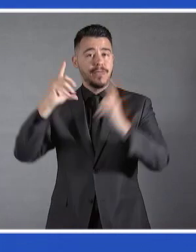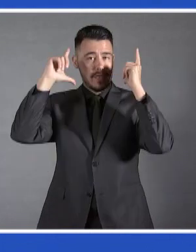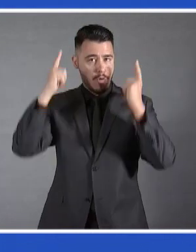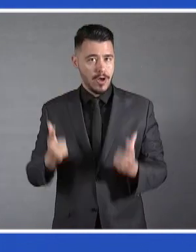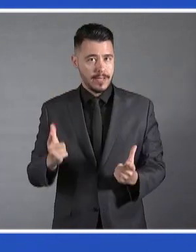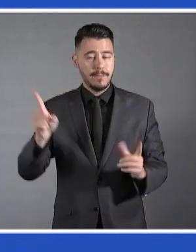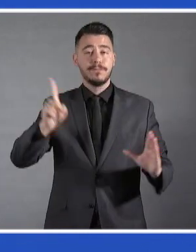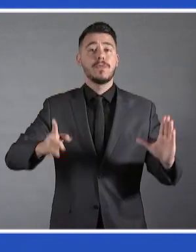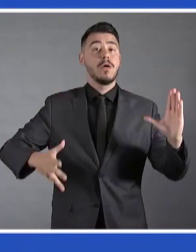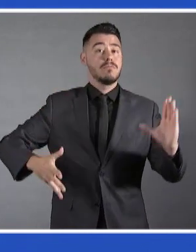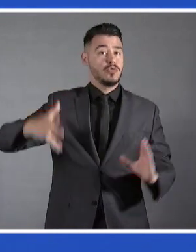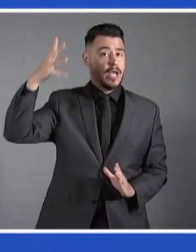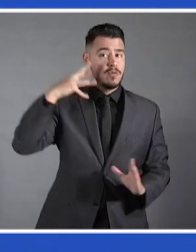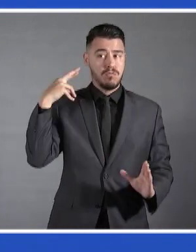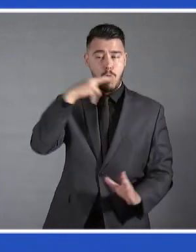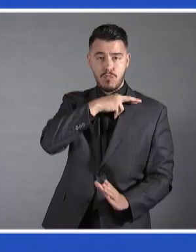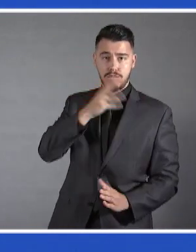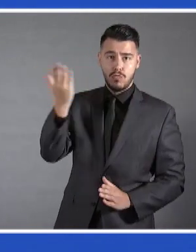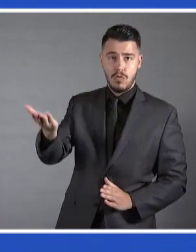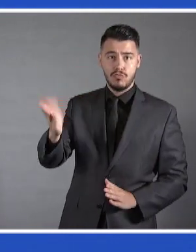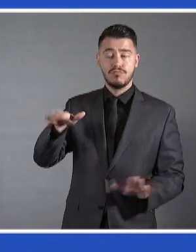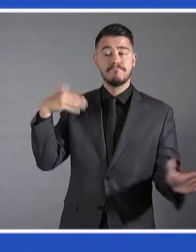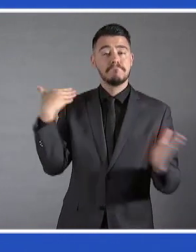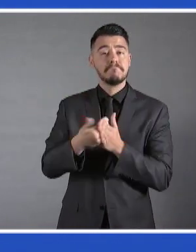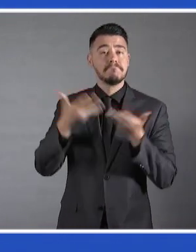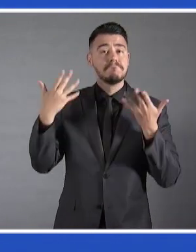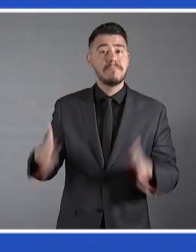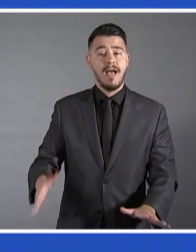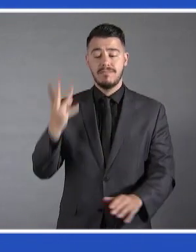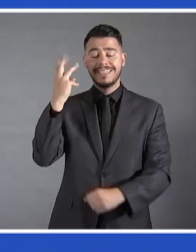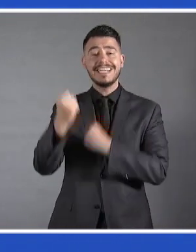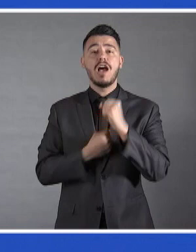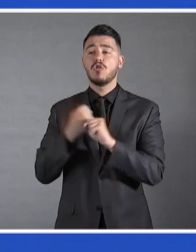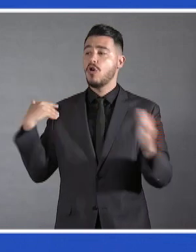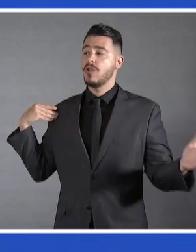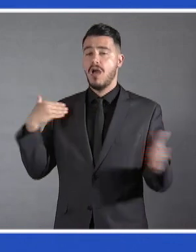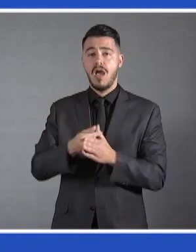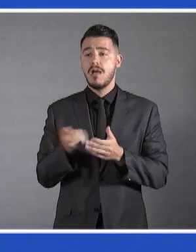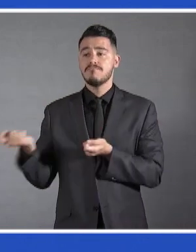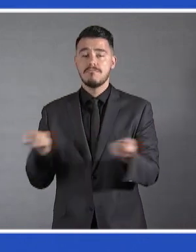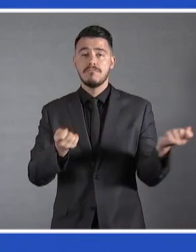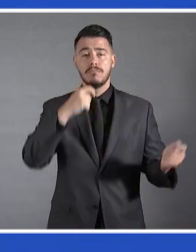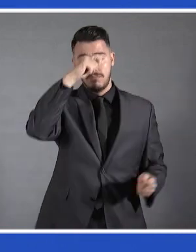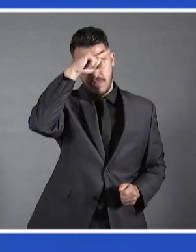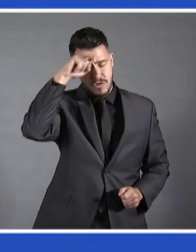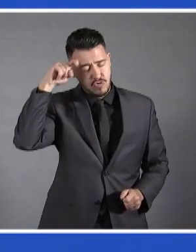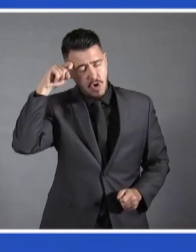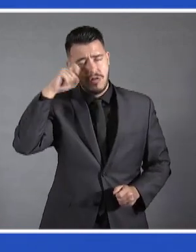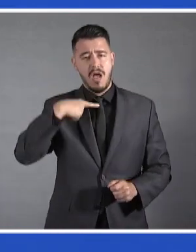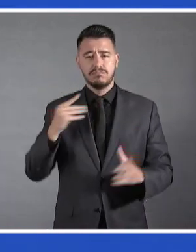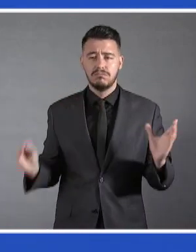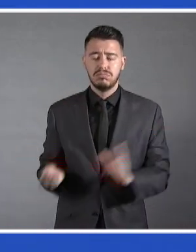απέδειξαν άλλωστε σε αυτά τα τρία χρόνια διακυβέρνησης, δύσκολα χρόνια, ότι μπορούν να